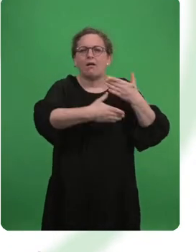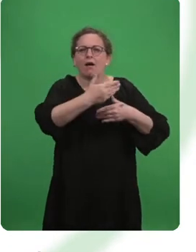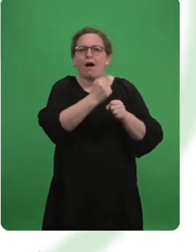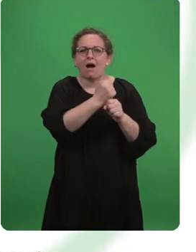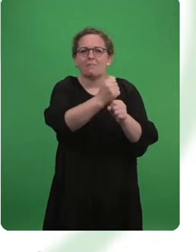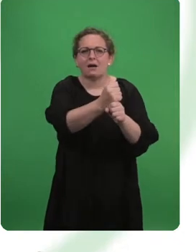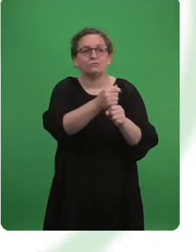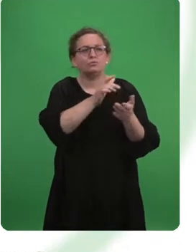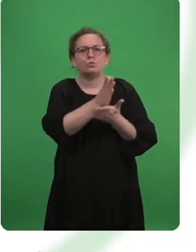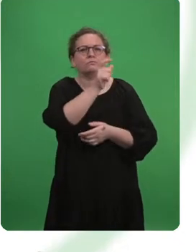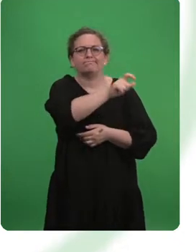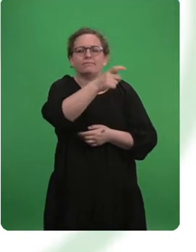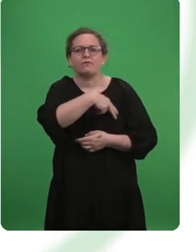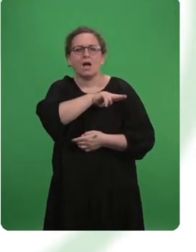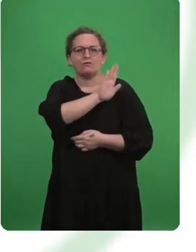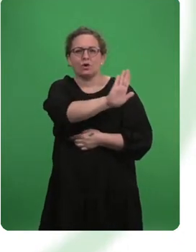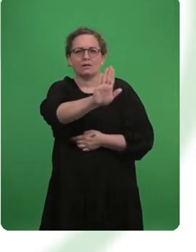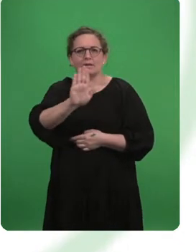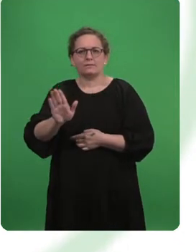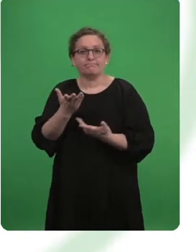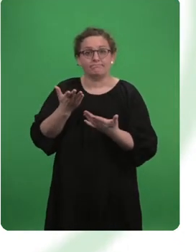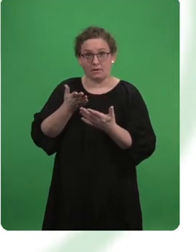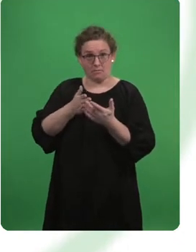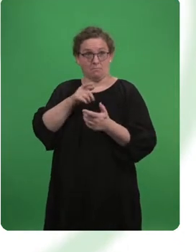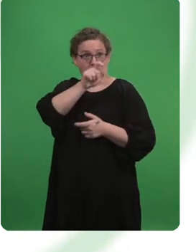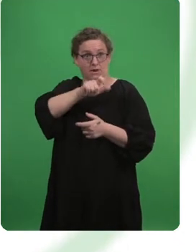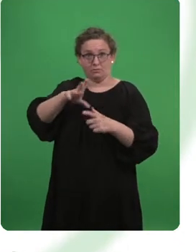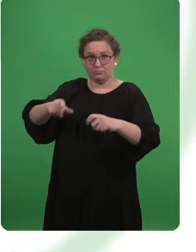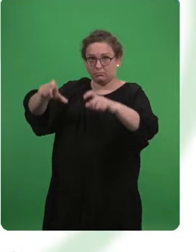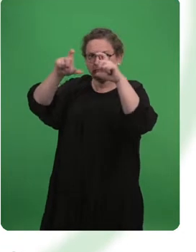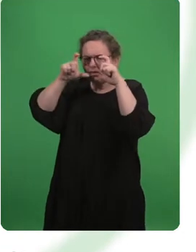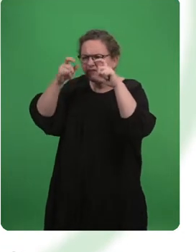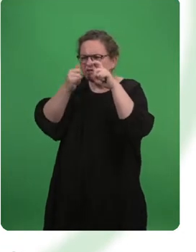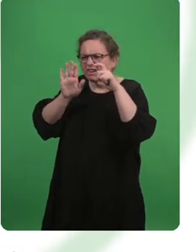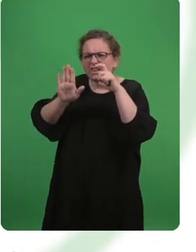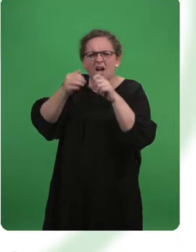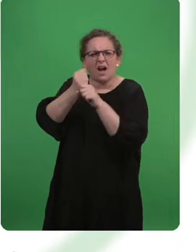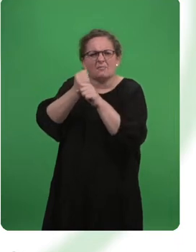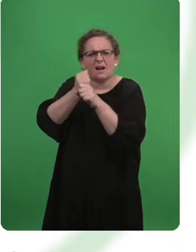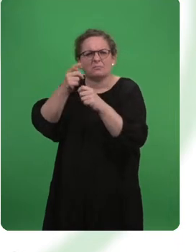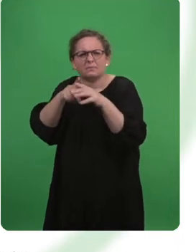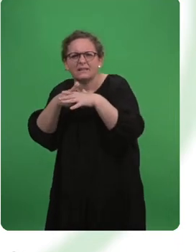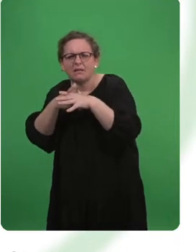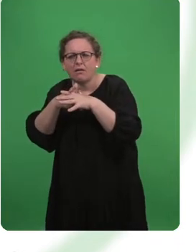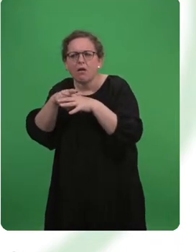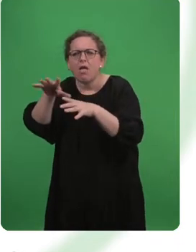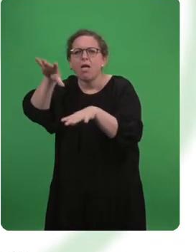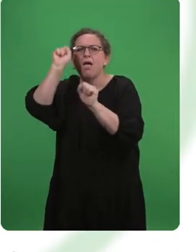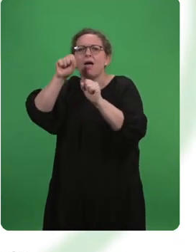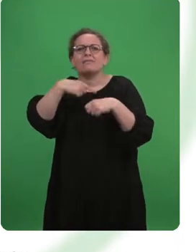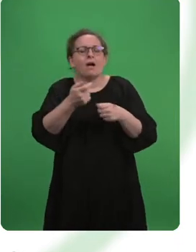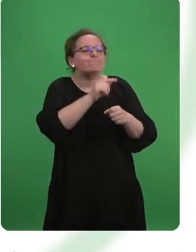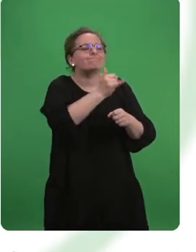Prozesse und Verantwortlichkeiten. Durch die Brille von Menschen mit Behinderungen betrachtet werden Arbeitsprozesse vereinfacht und für Kolleginnen